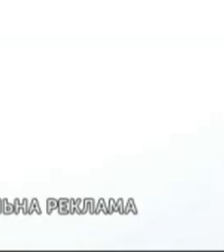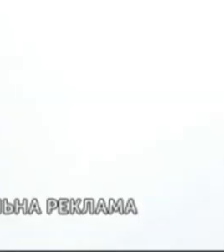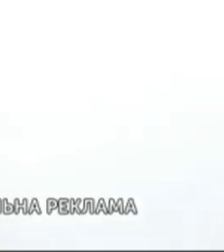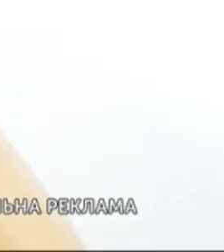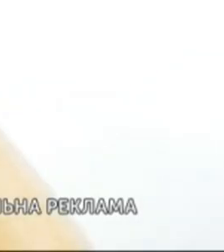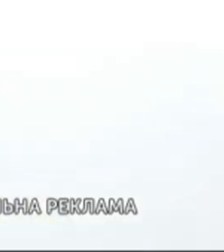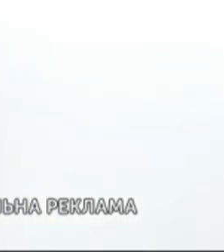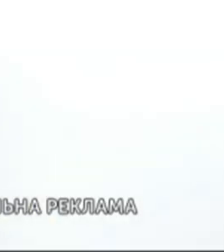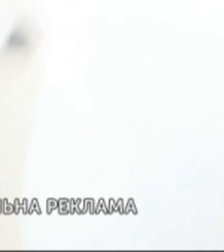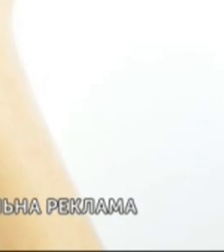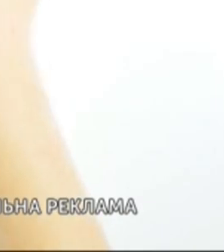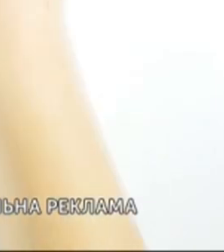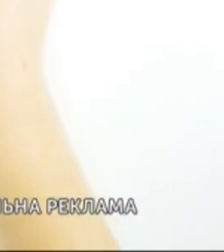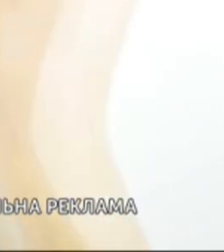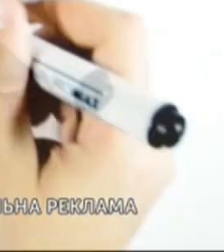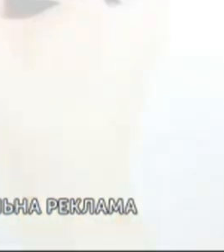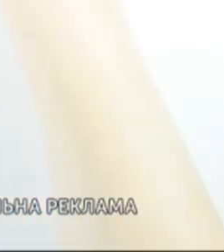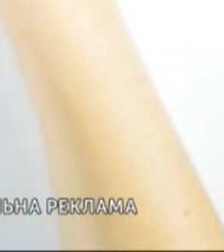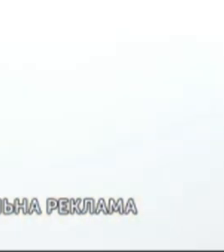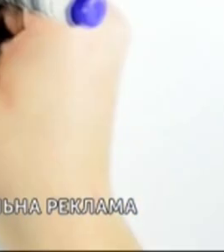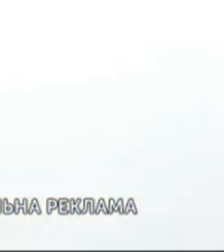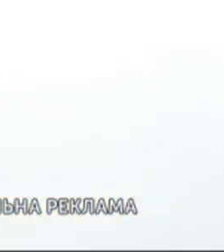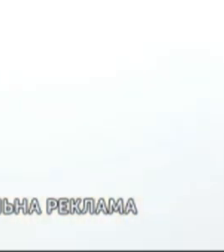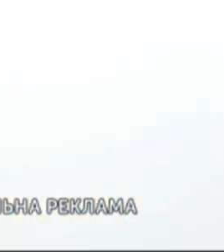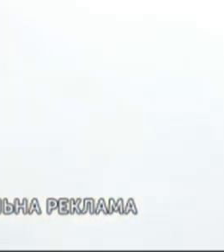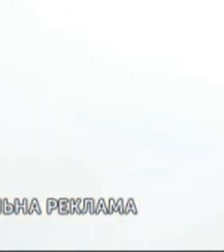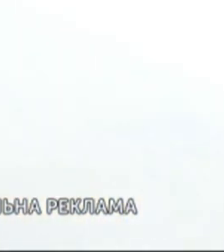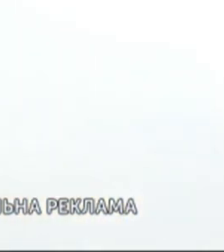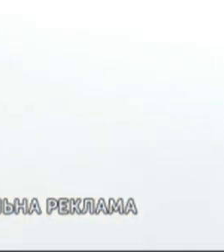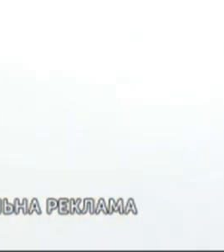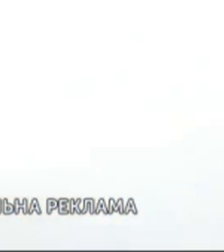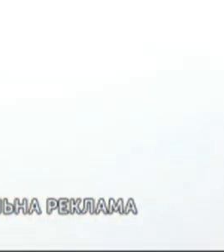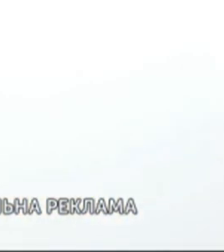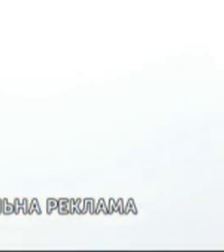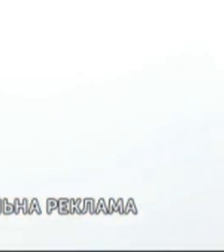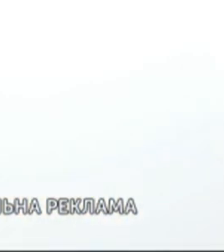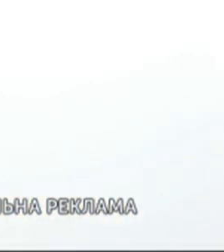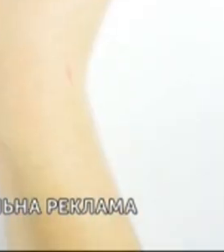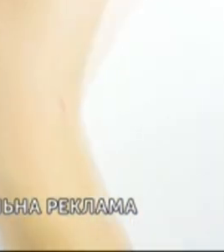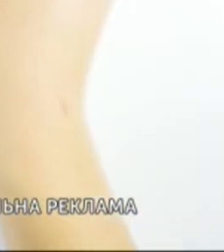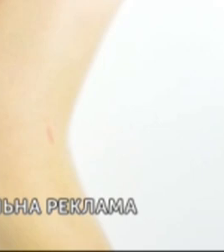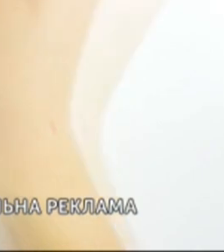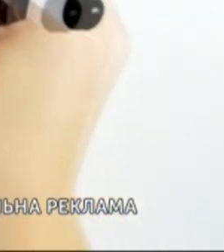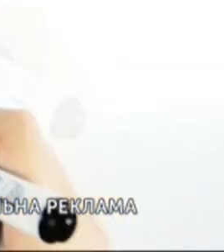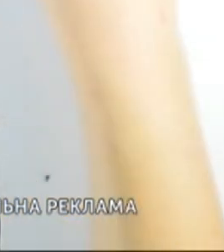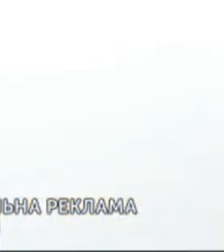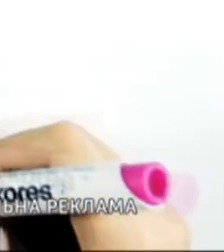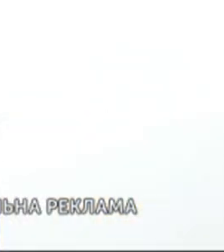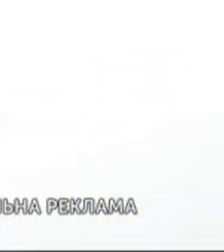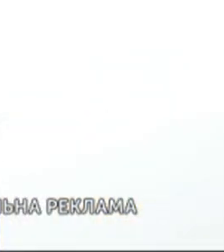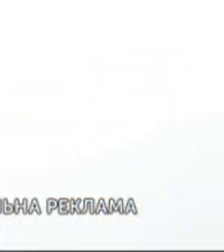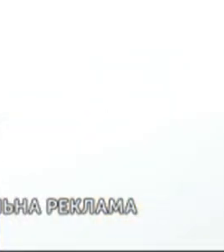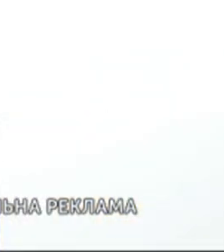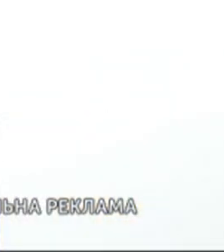Як знизити ризик інфікування новим типом коронавірусу? Уникайте контакту з людьми, у яких є ознаки температури та